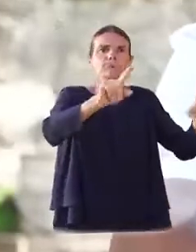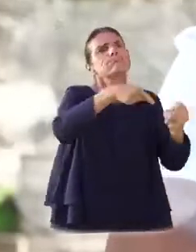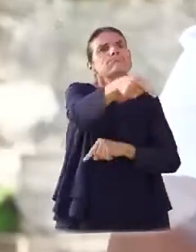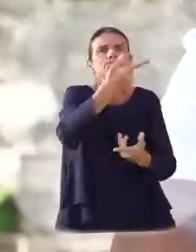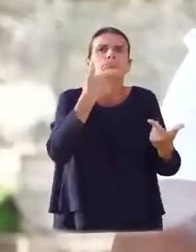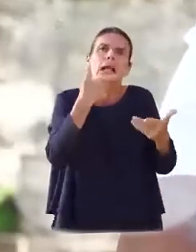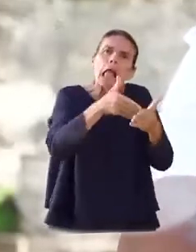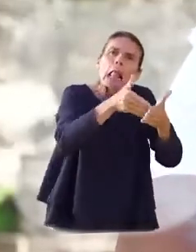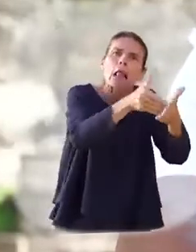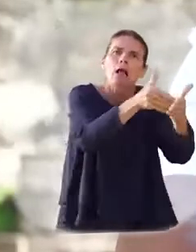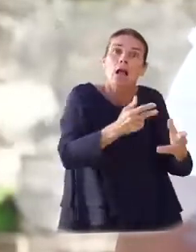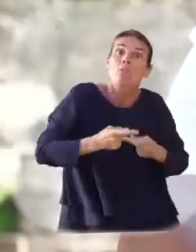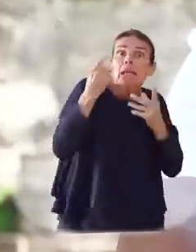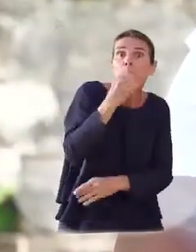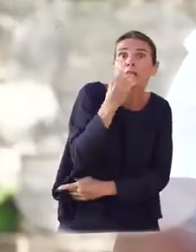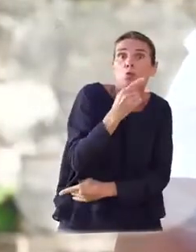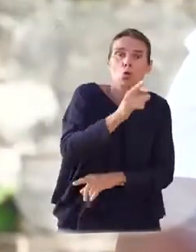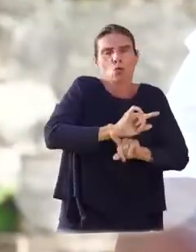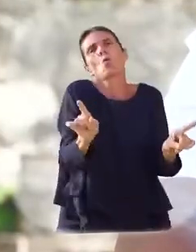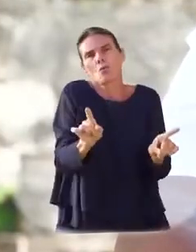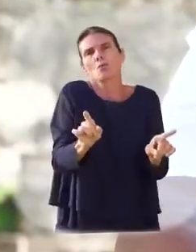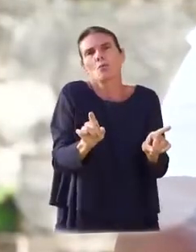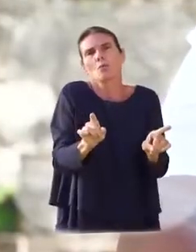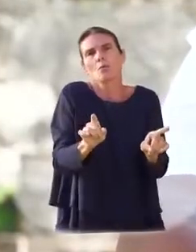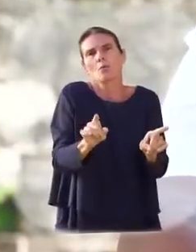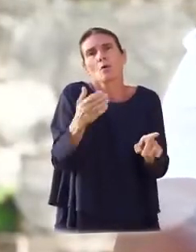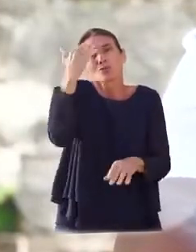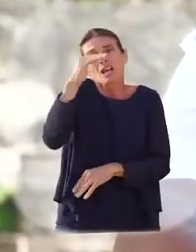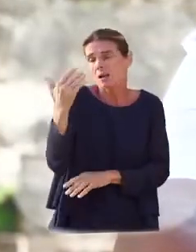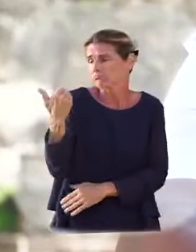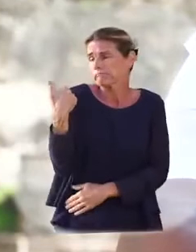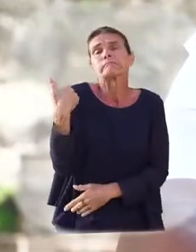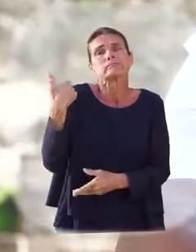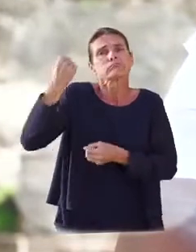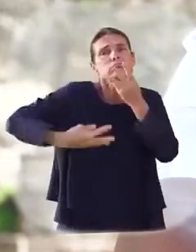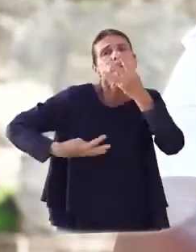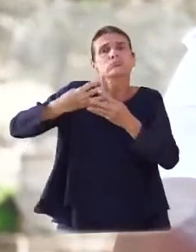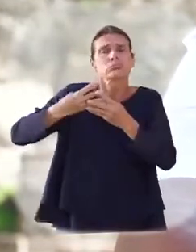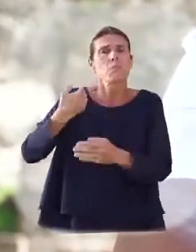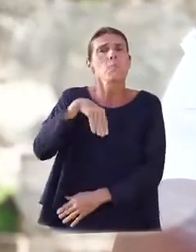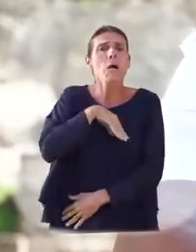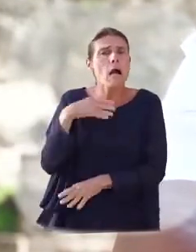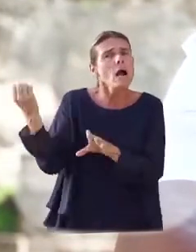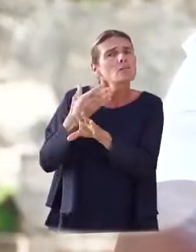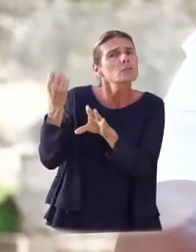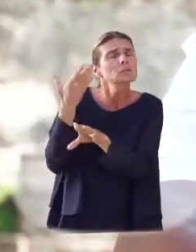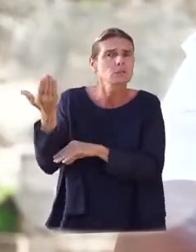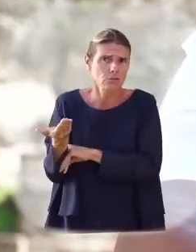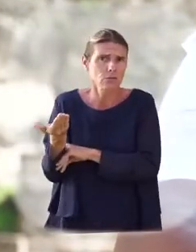les Guadeloupéens ont affrontées quotidiennement. Ces dernières sont nombreuses. Nous ne pouvons les nier,